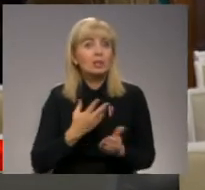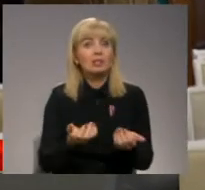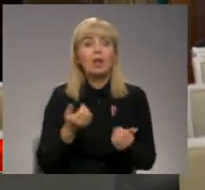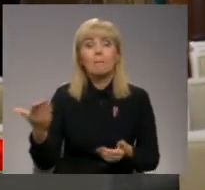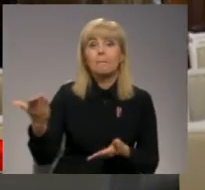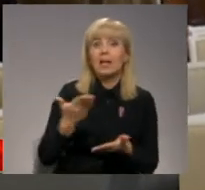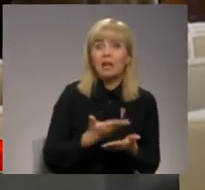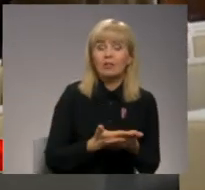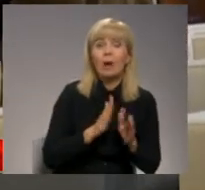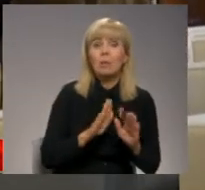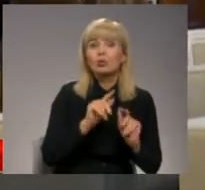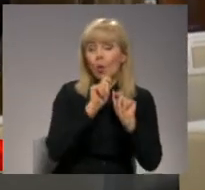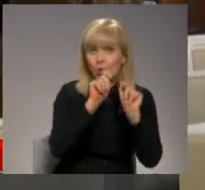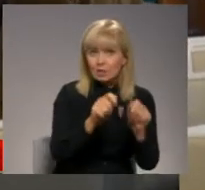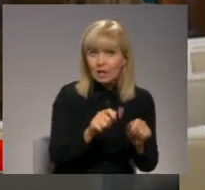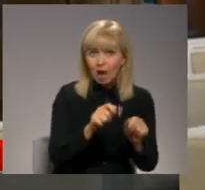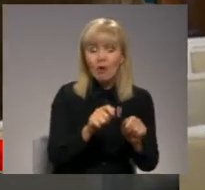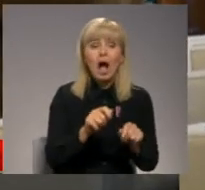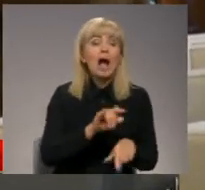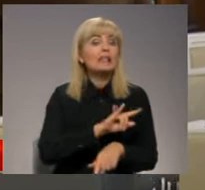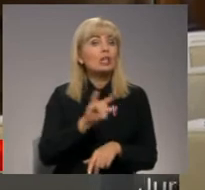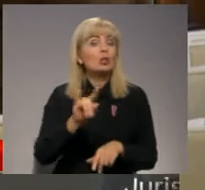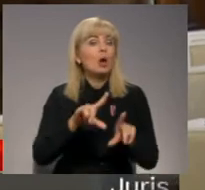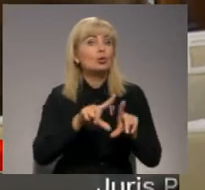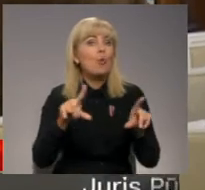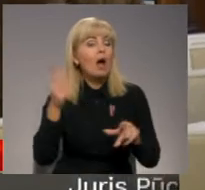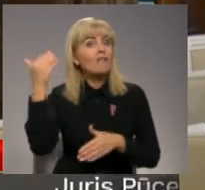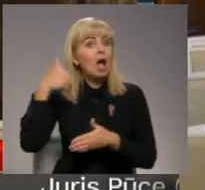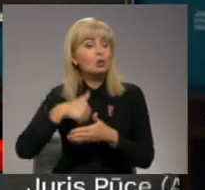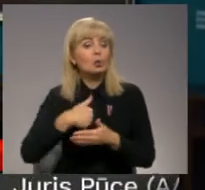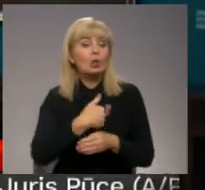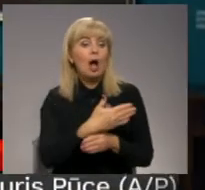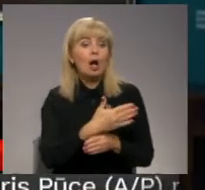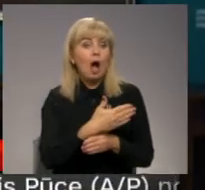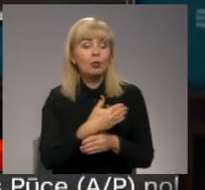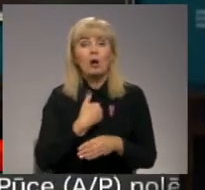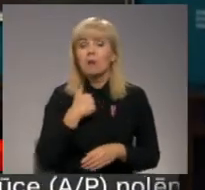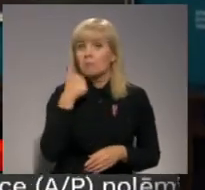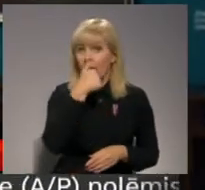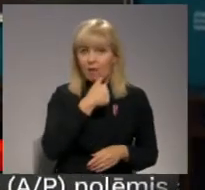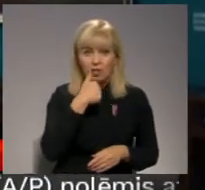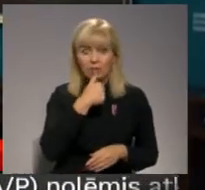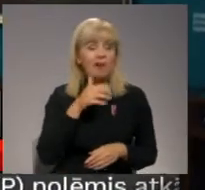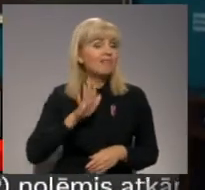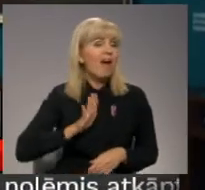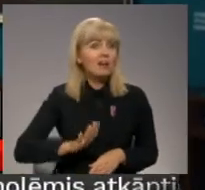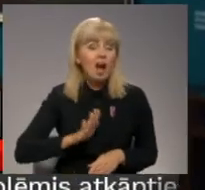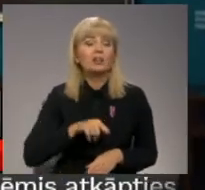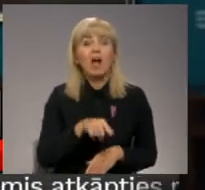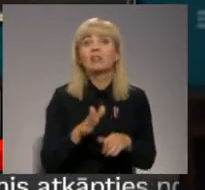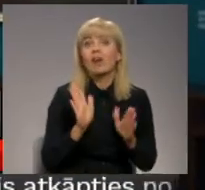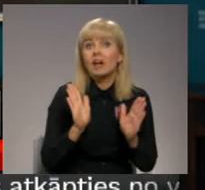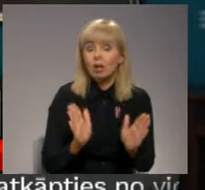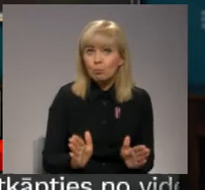piedāvājums muzejam uzdāvināt buru lidotāju skolas vēsturesko karogu. Mēs neticējām, nu necerējām, ka tāds varētu